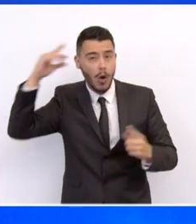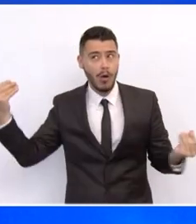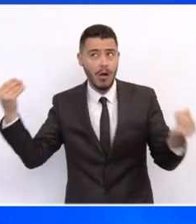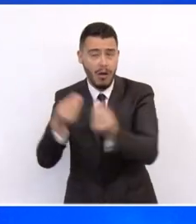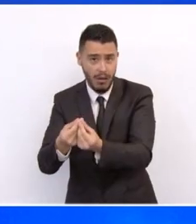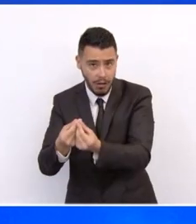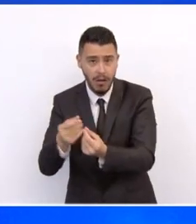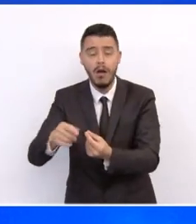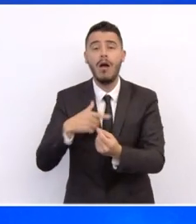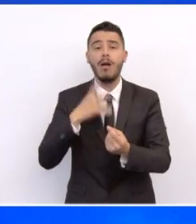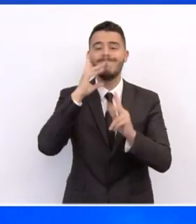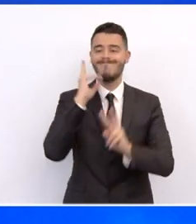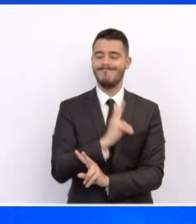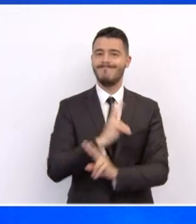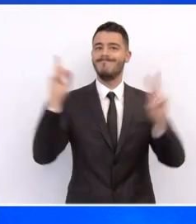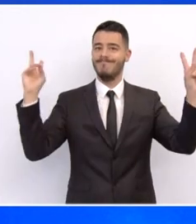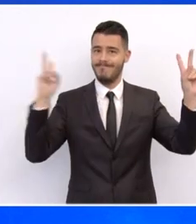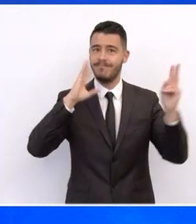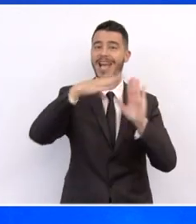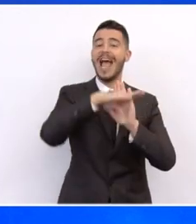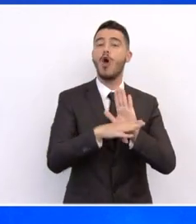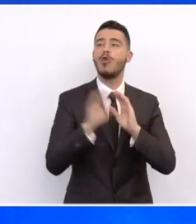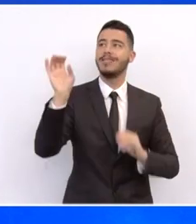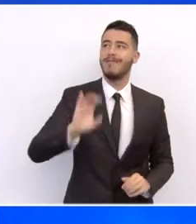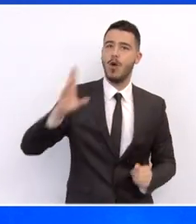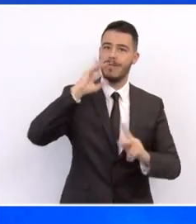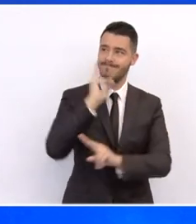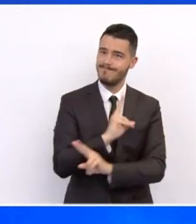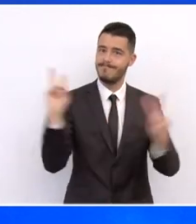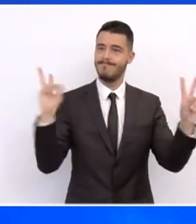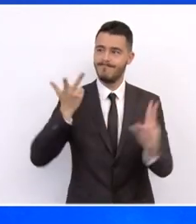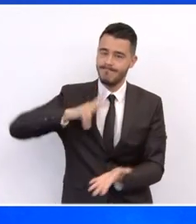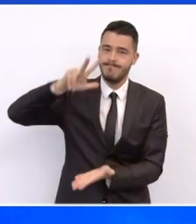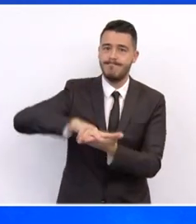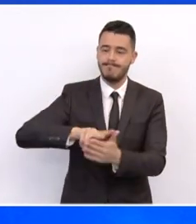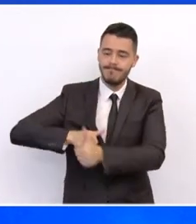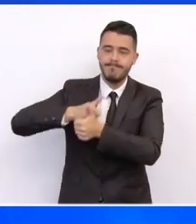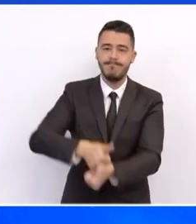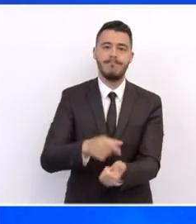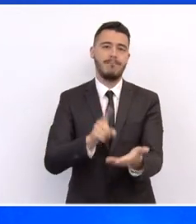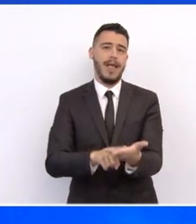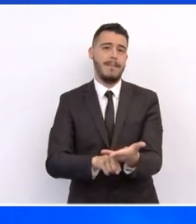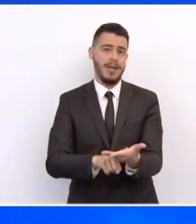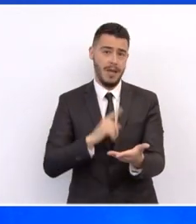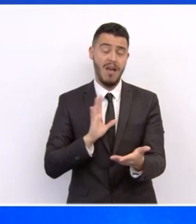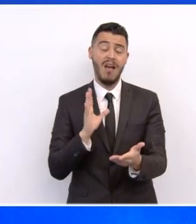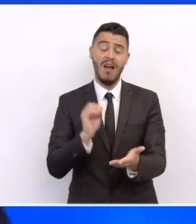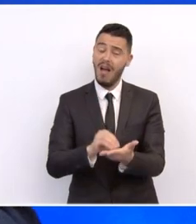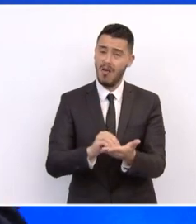τήρηση όλων των εθνικών και ευρωπαϊκών κανόνων και προπαντός αποφυγή άσκοπων αντιπαραθέσεων.